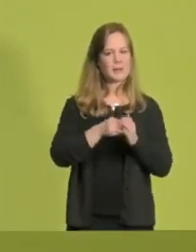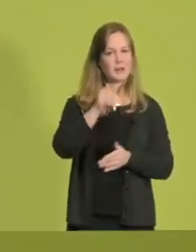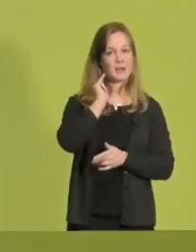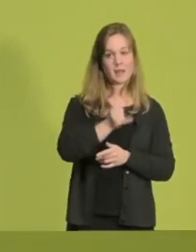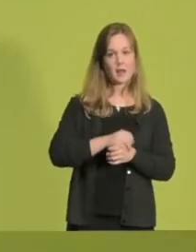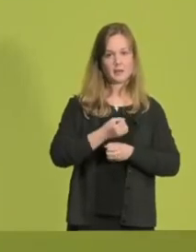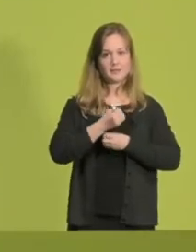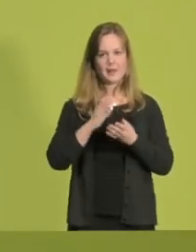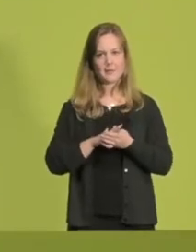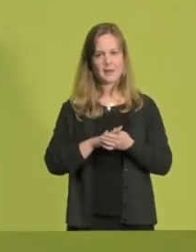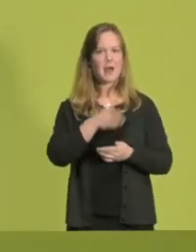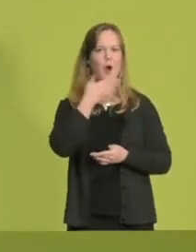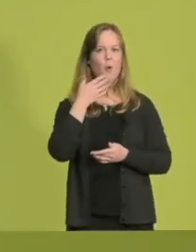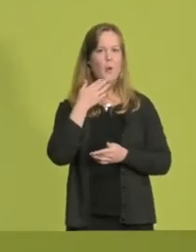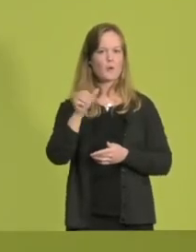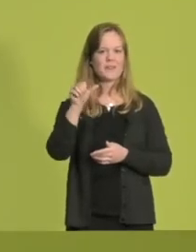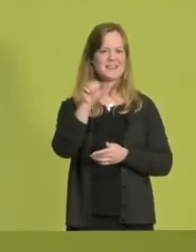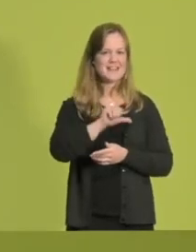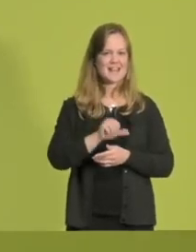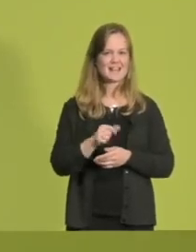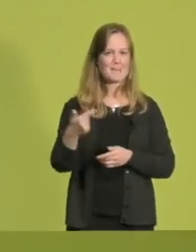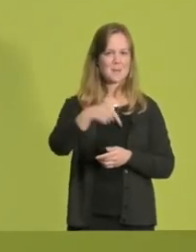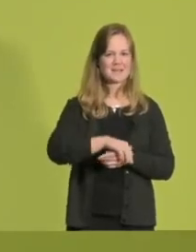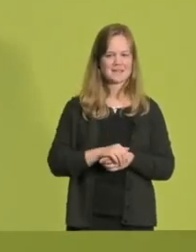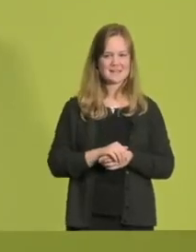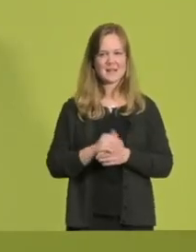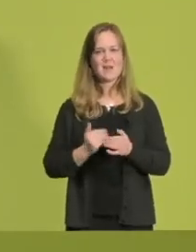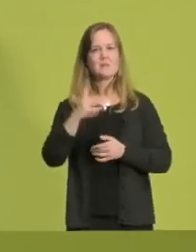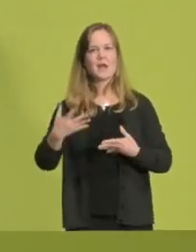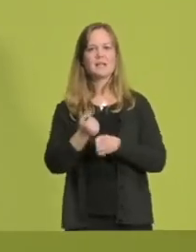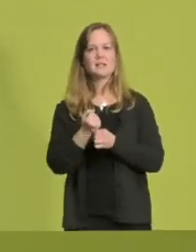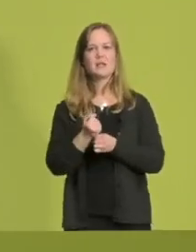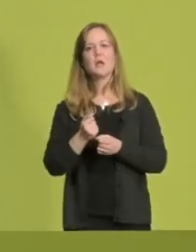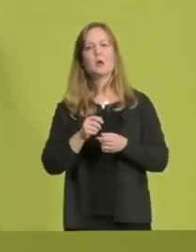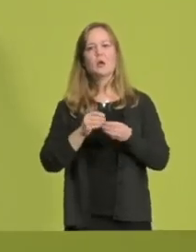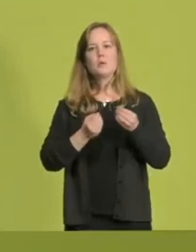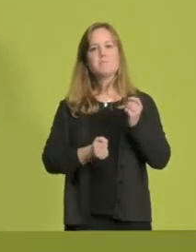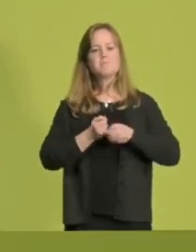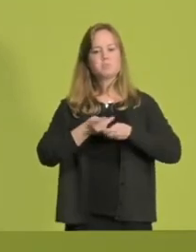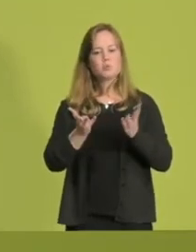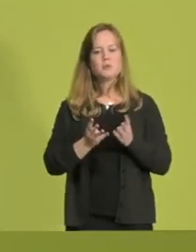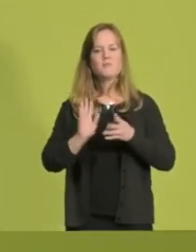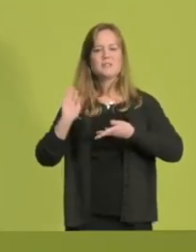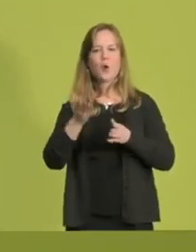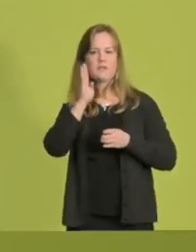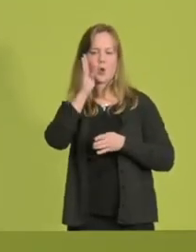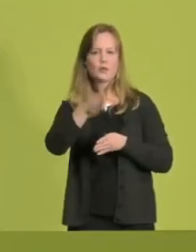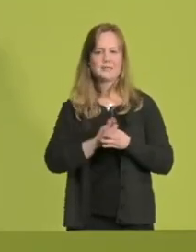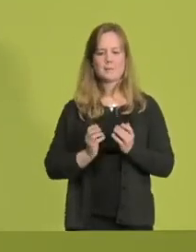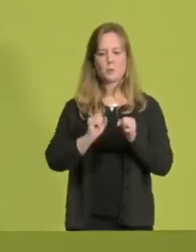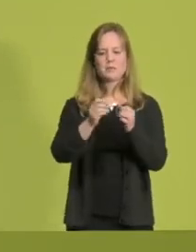natürlich dekramodernisiert. Wir setzen auf eine nachhaltige, multimodale und bezahlbare, serviceorientierte Mobilität mit